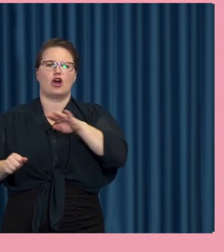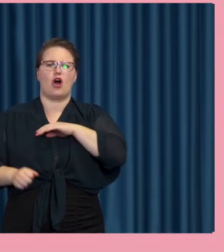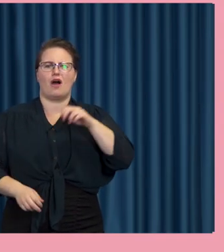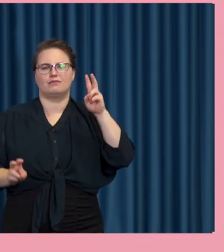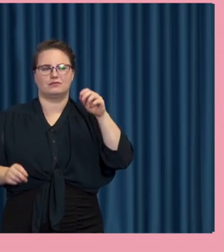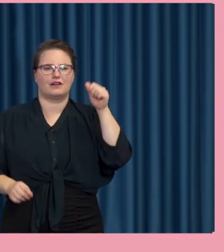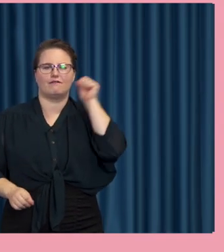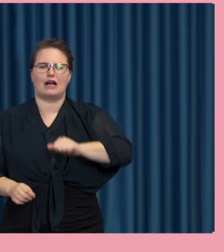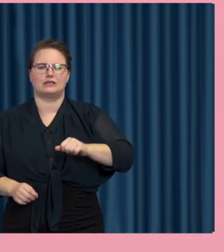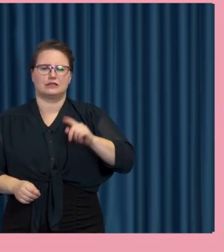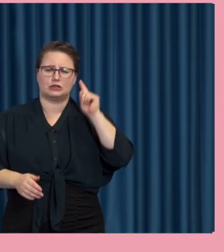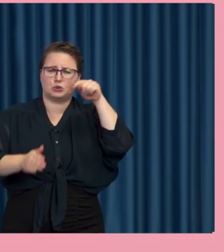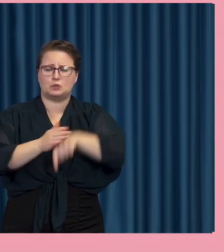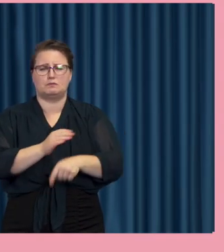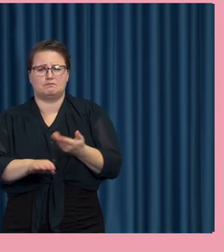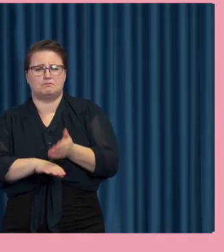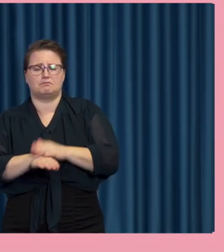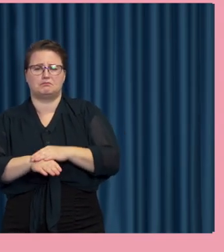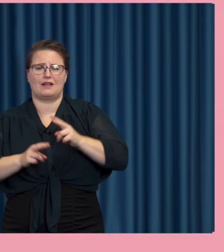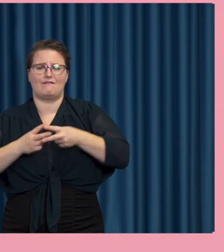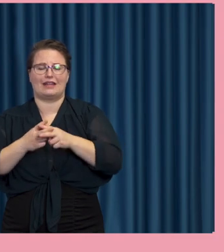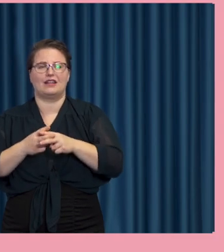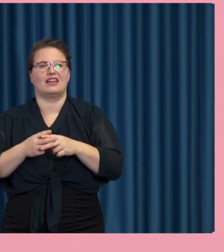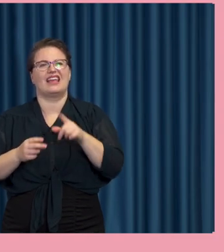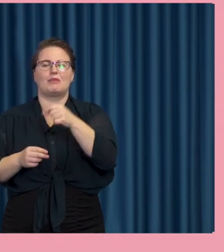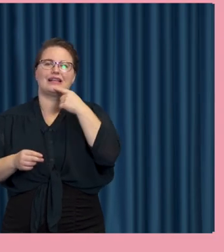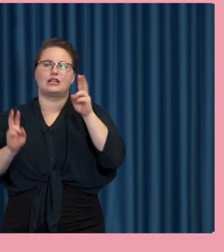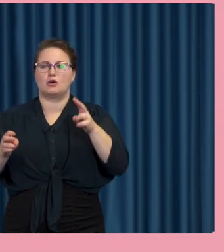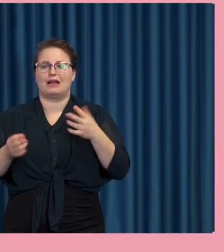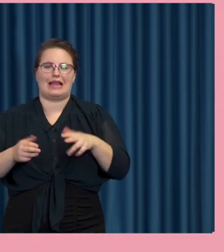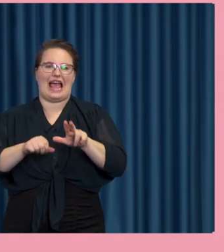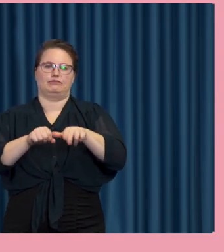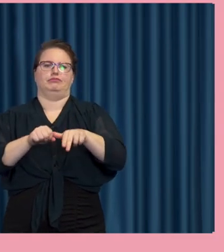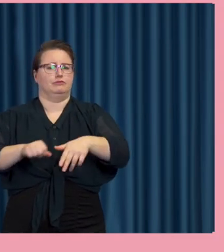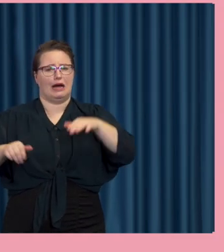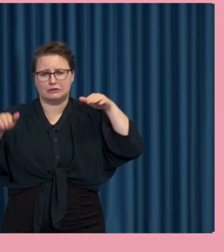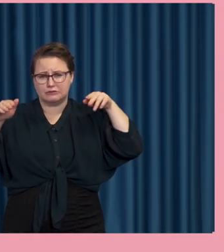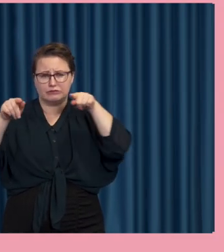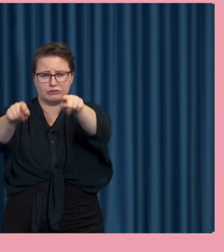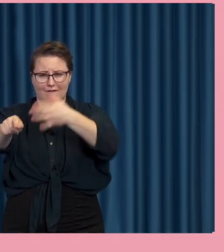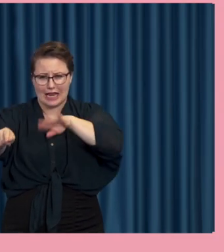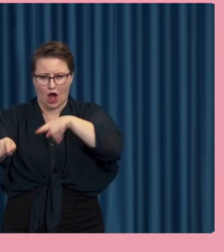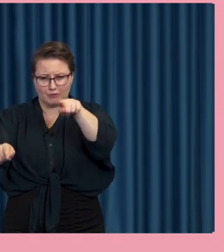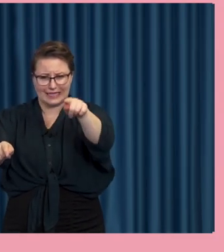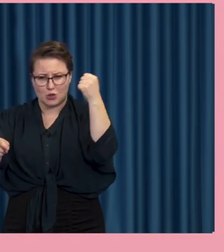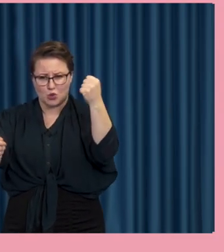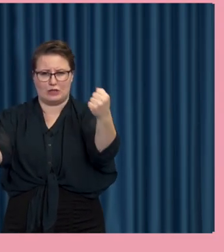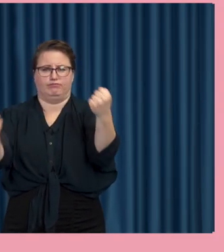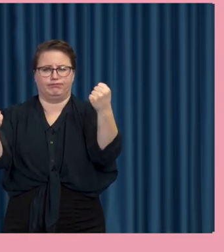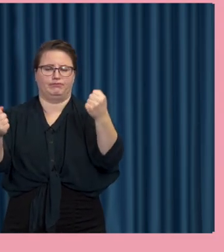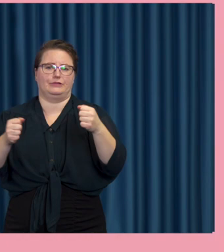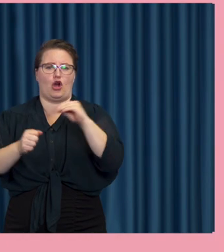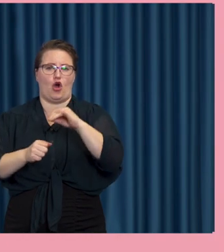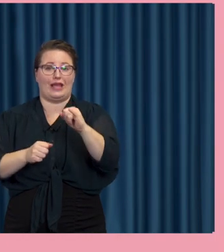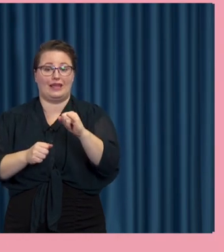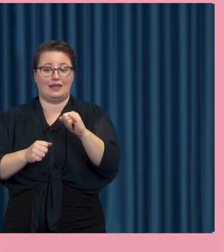skarpaste verktygen? Så ibland pratas det om som ett race liksom mot väldigt skarp AI. Och då är det också en grund för det